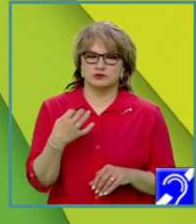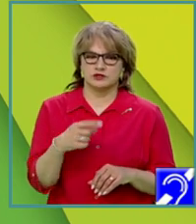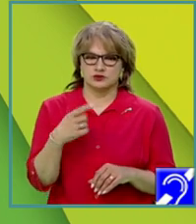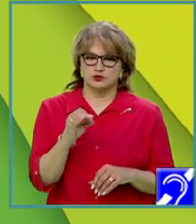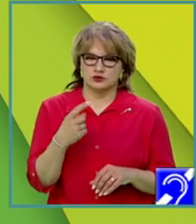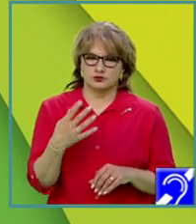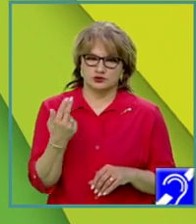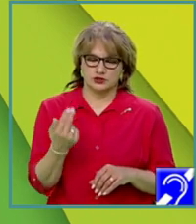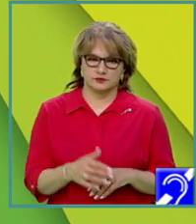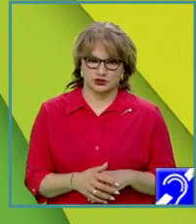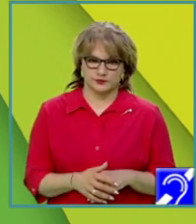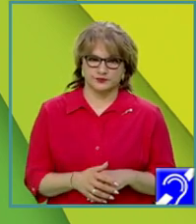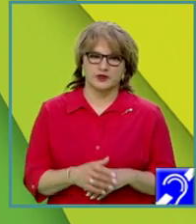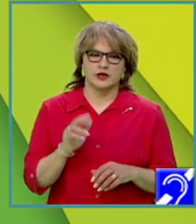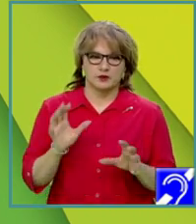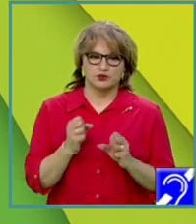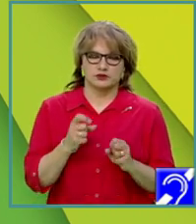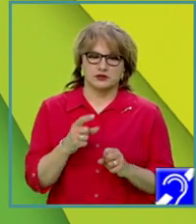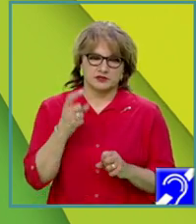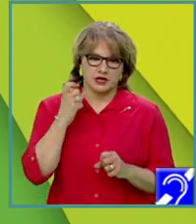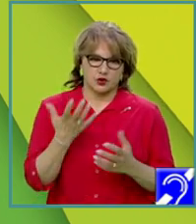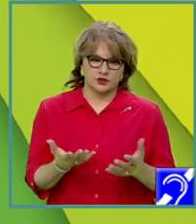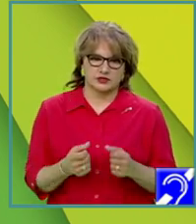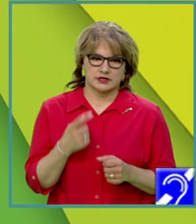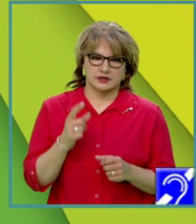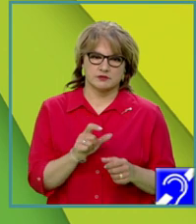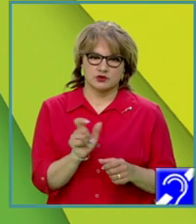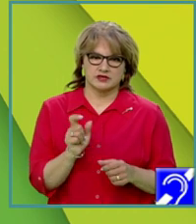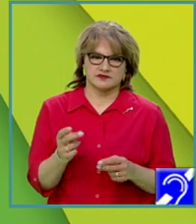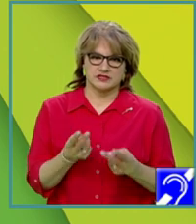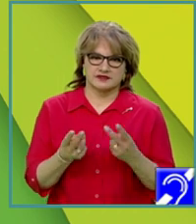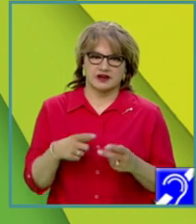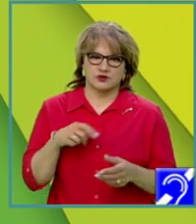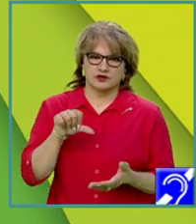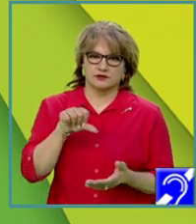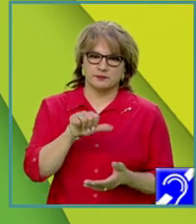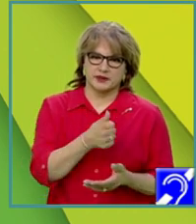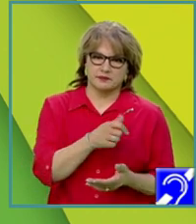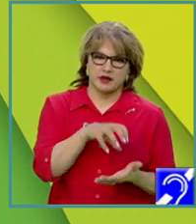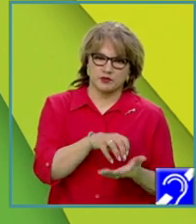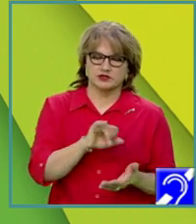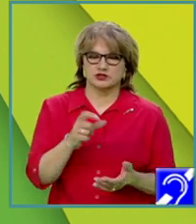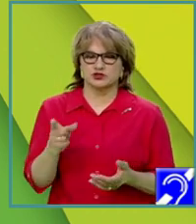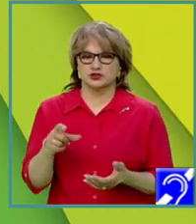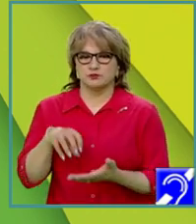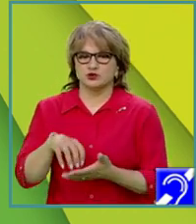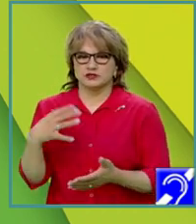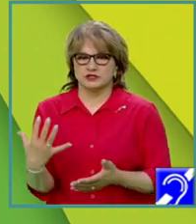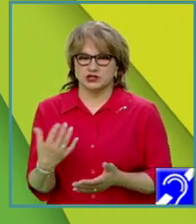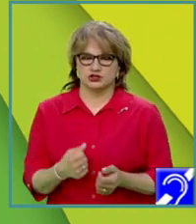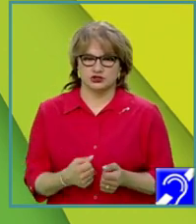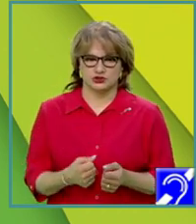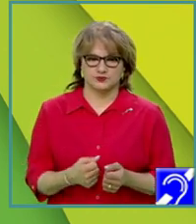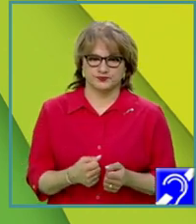101, 15. Putem să considerăm secvența de valori aflată între prima poziție și poziția 5.